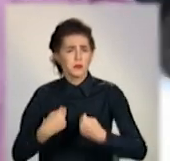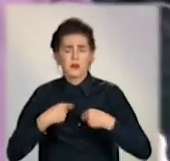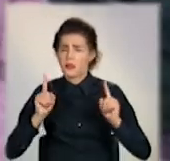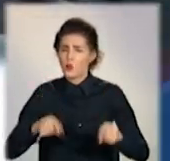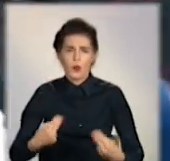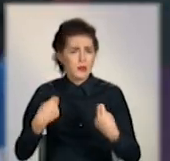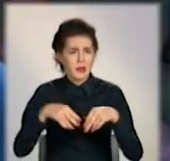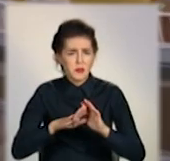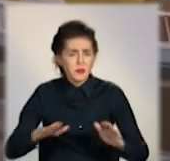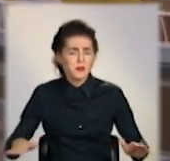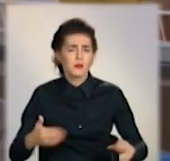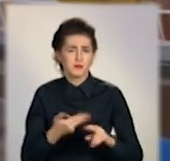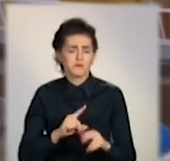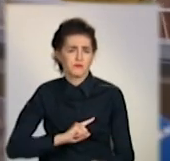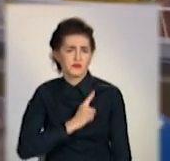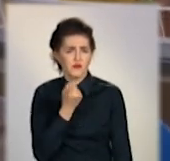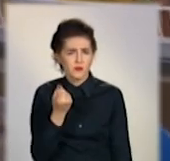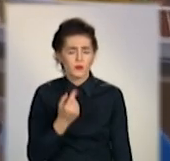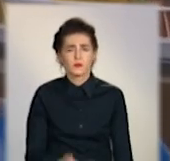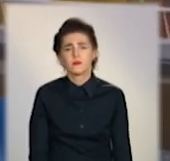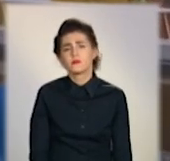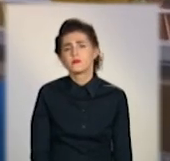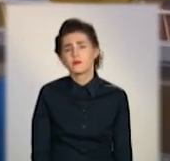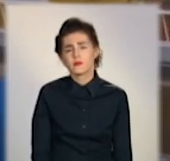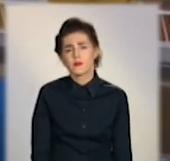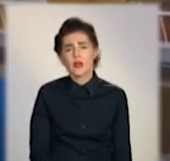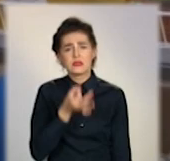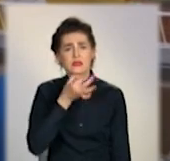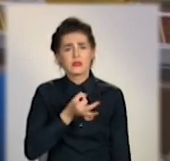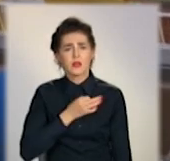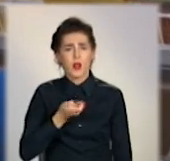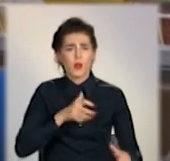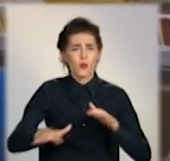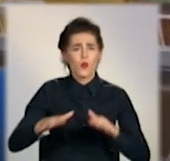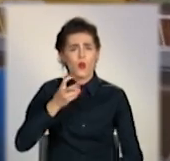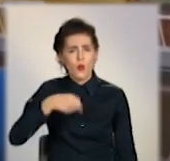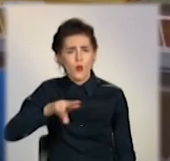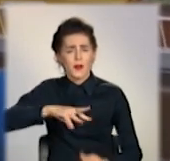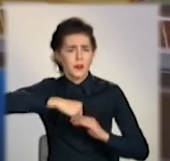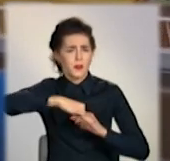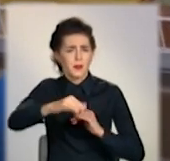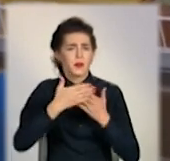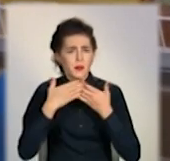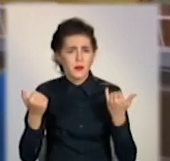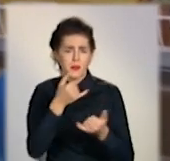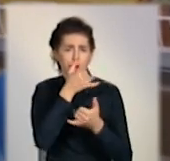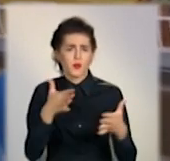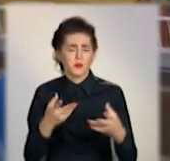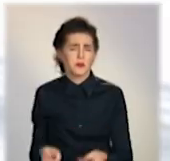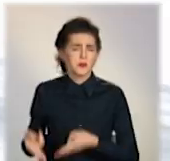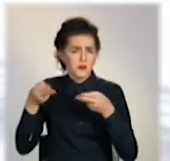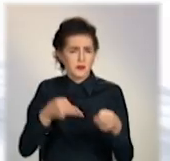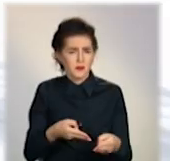не приїхала, ми сидімо. Сказали, не знаю, з-за того, що гала льод, нічого не посипають. Ну, общем, тому вони не